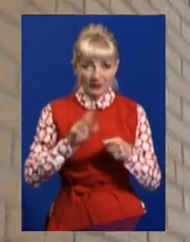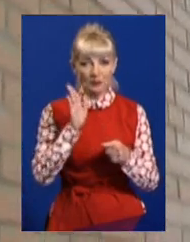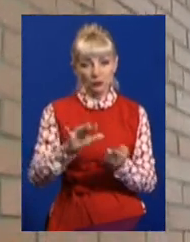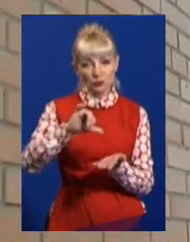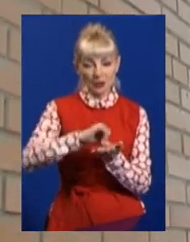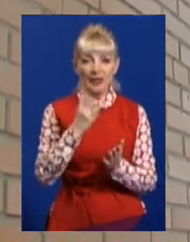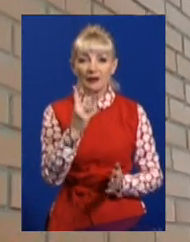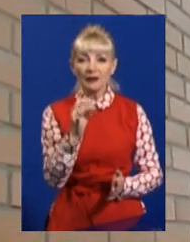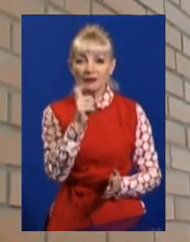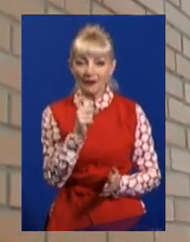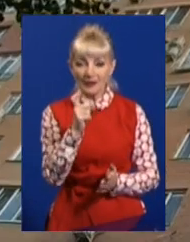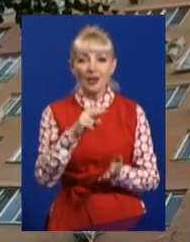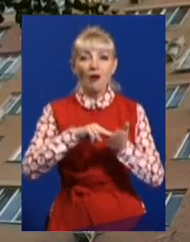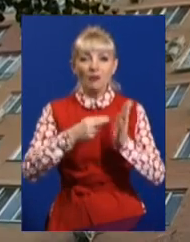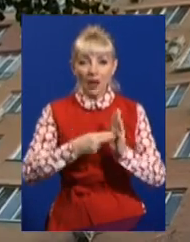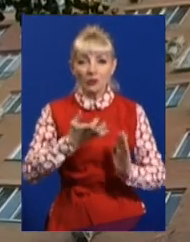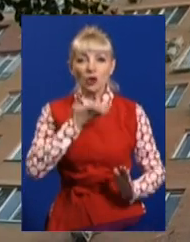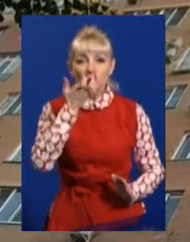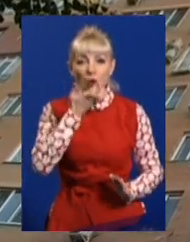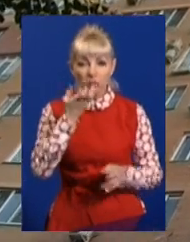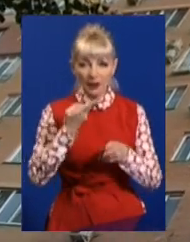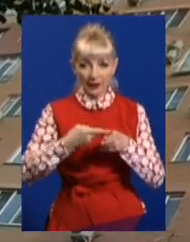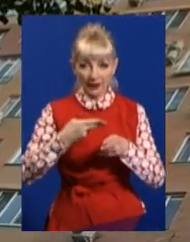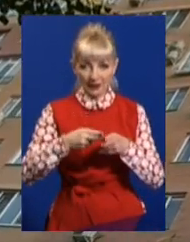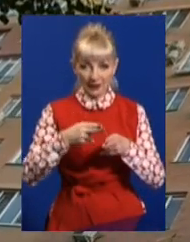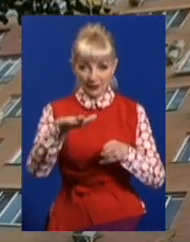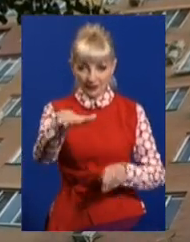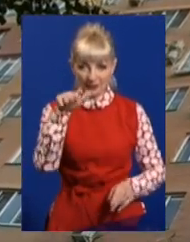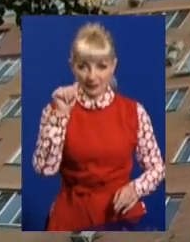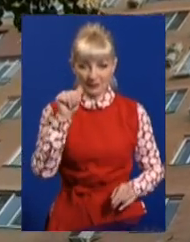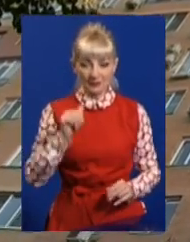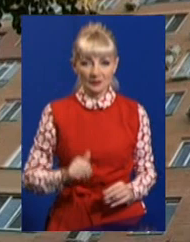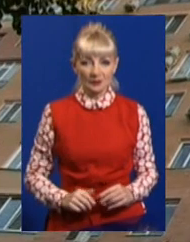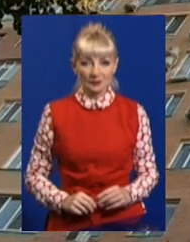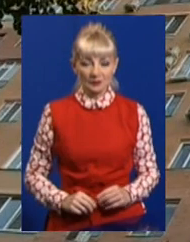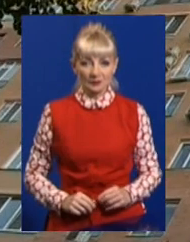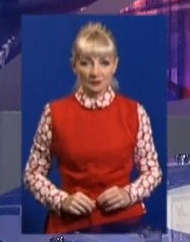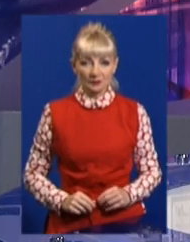програмі теплих кредитів. Юлія Губська, Вадим Максименко, новини ЮАХарків.